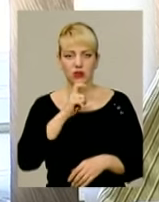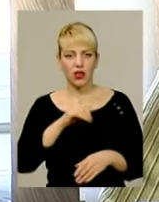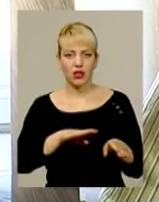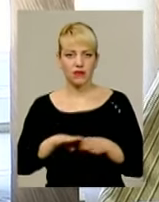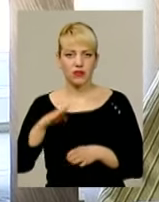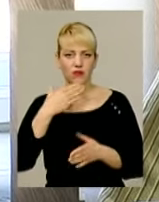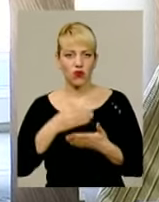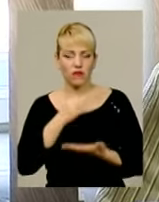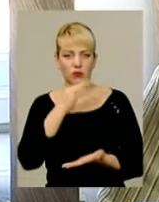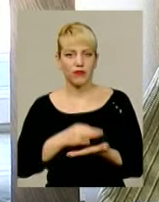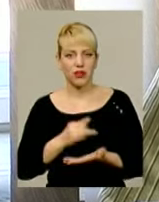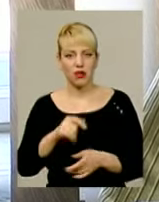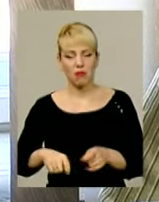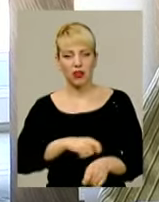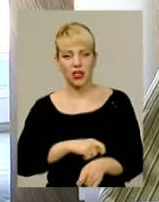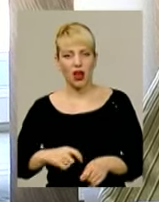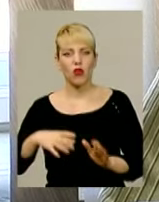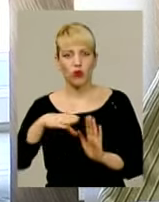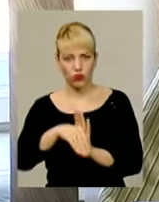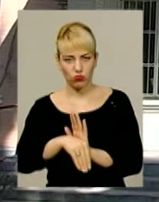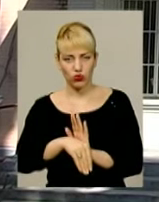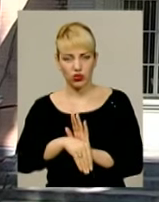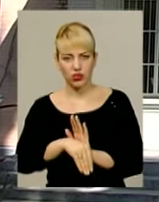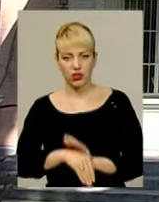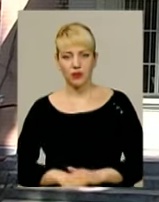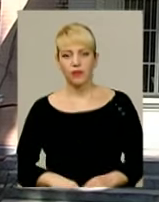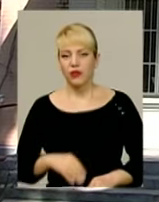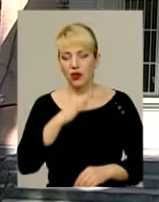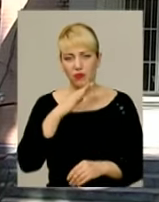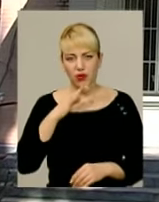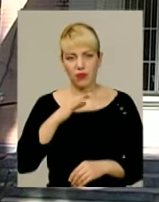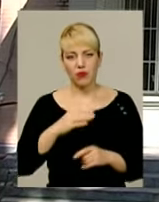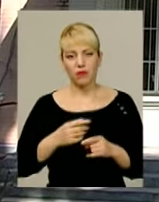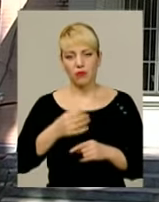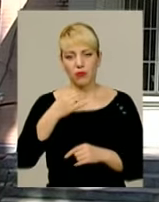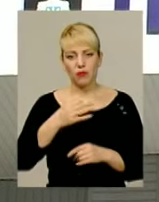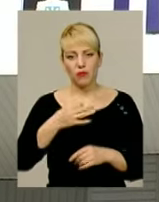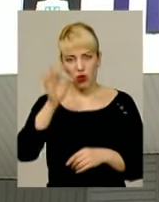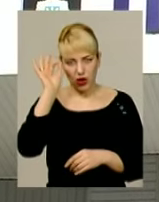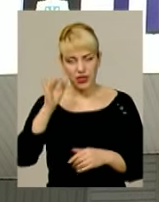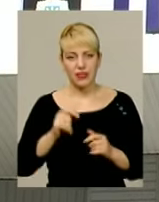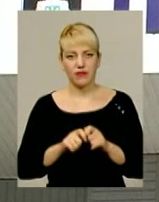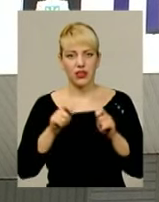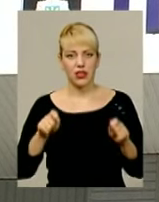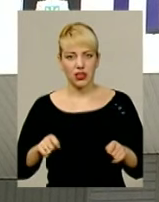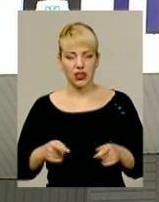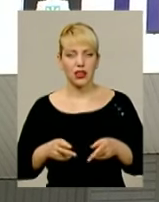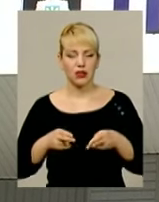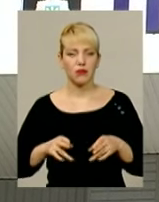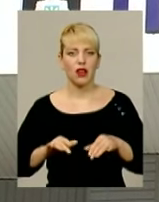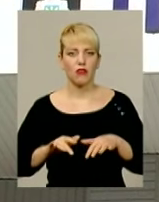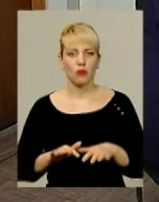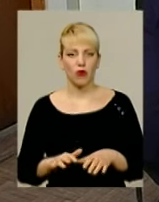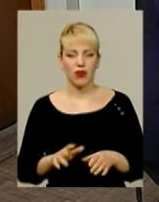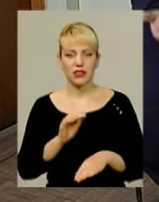відповідальності. І матеріальної в тому самому числі». Тим часом місцеві правоохоронці таки відкрили кримінальне провадження за